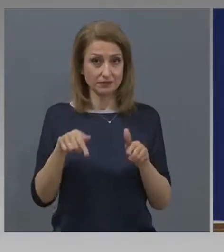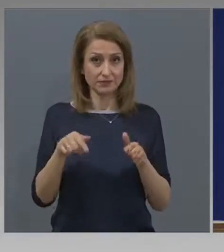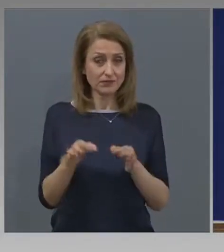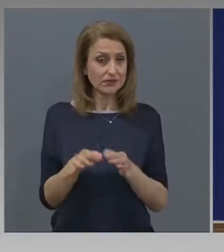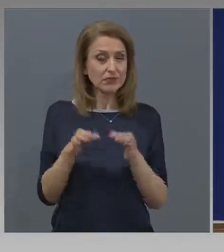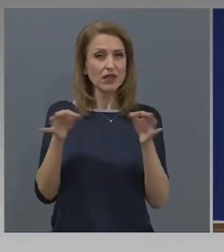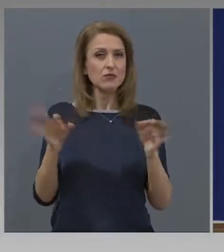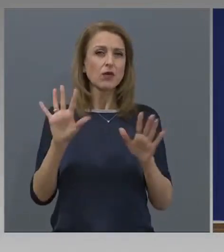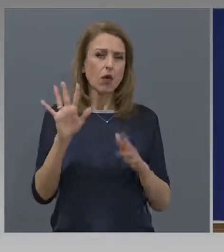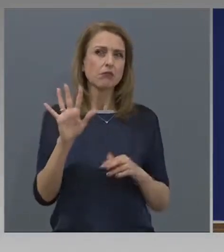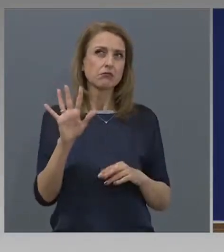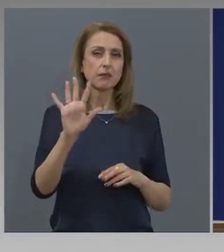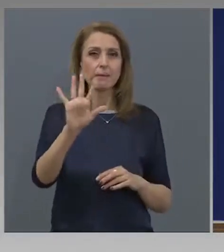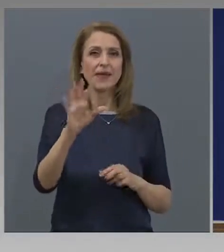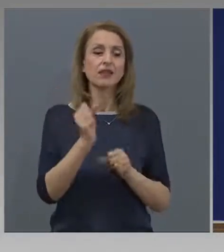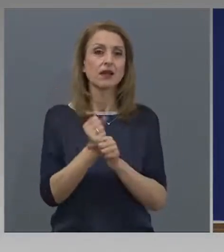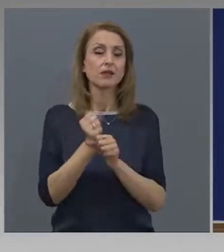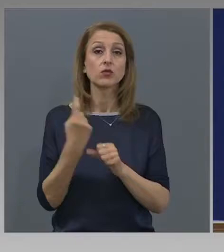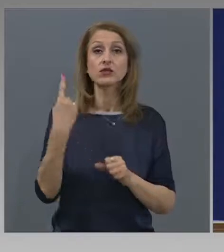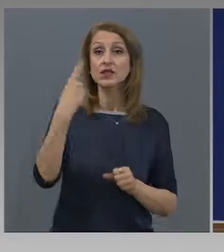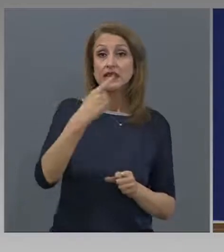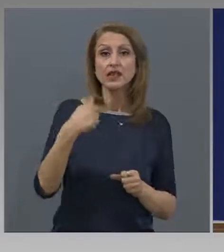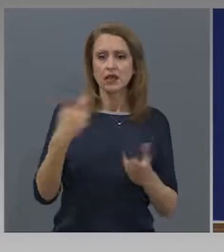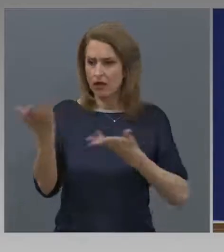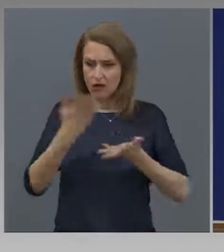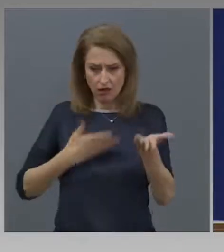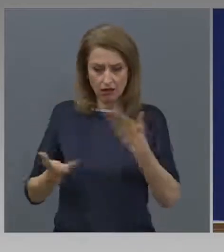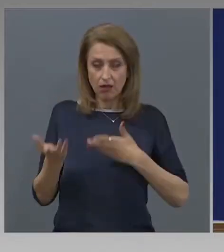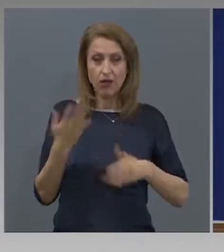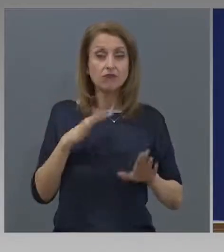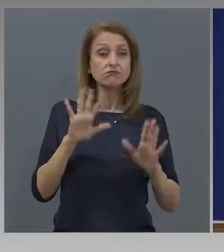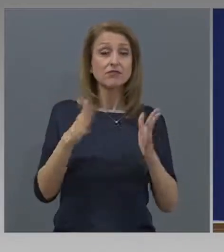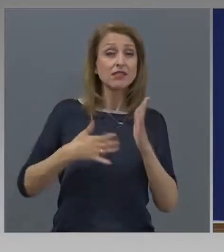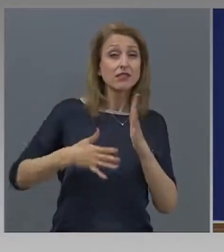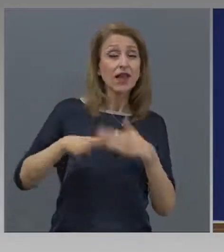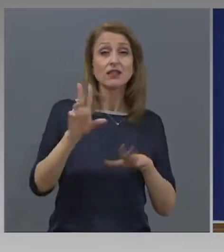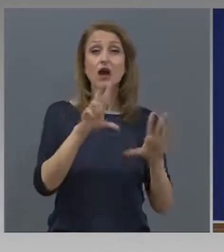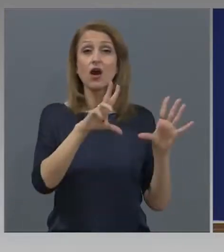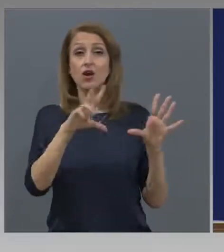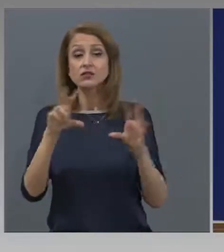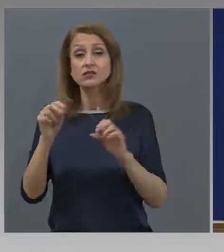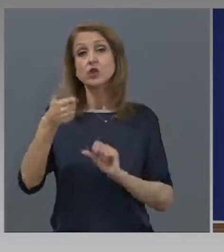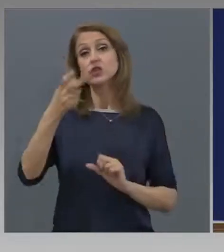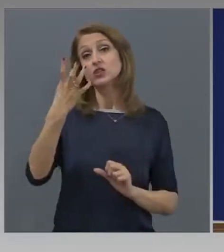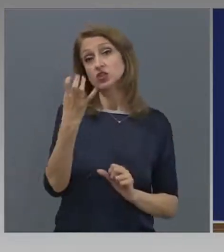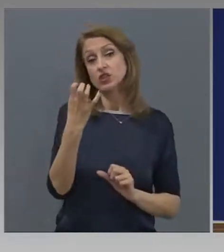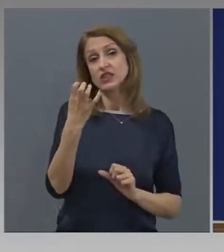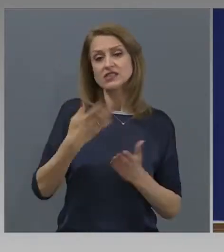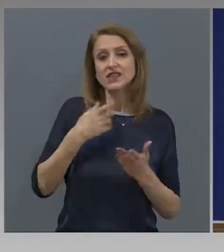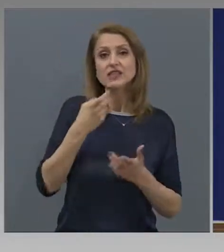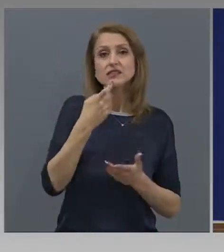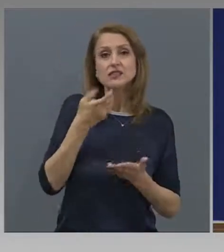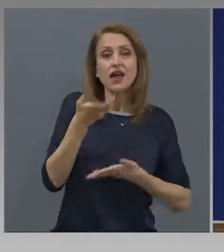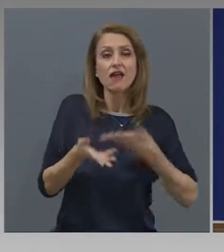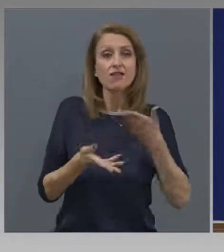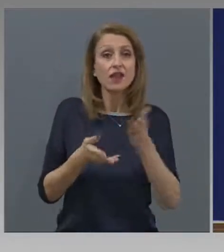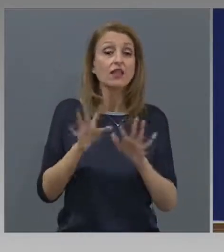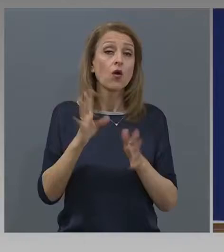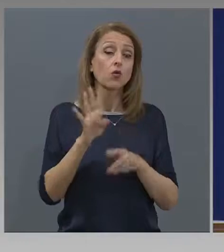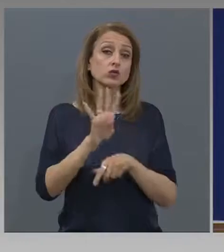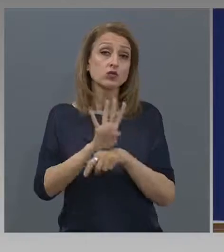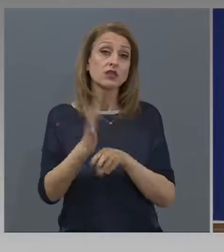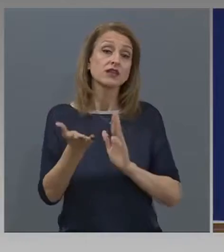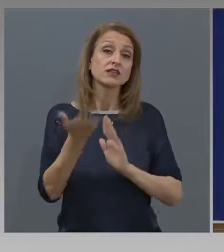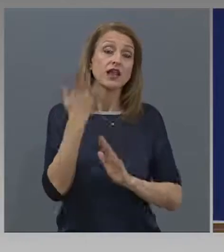може би, общо пет работни дни, в които ние имаме вече, както ви казах, над 840 заявления за почти 13 000 души.